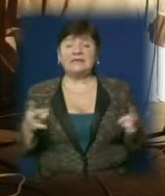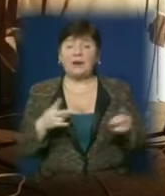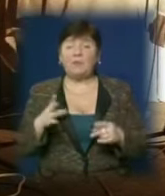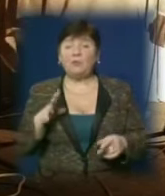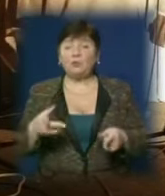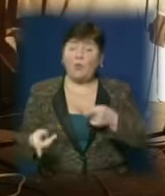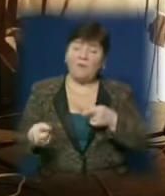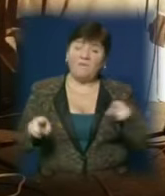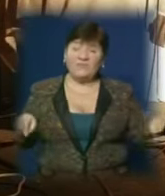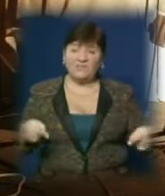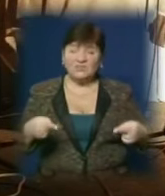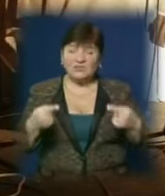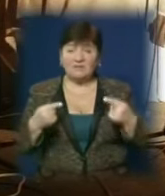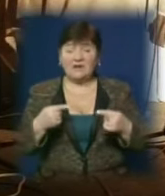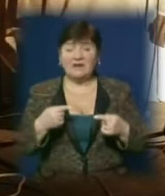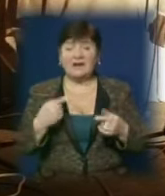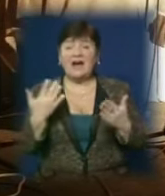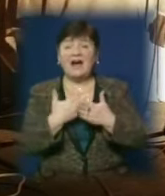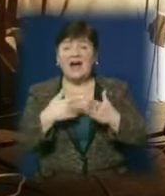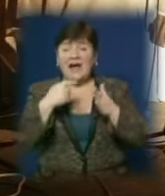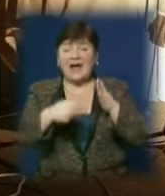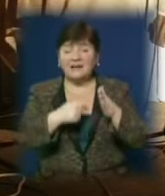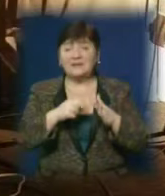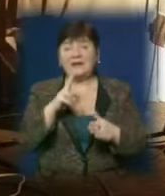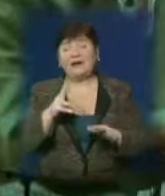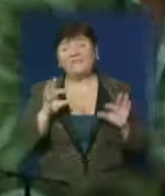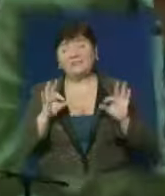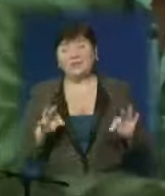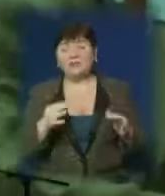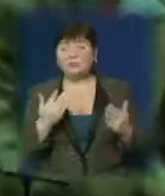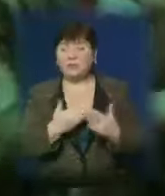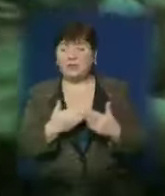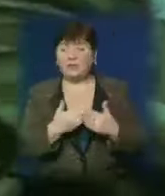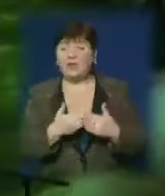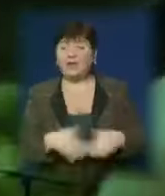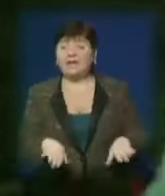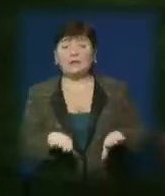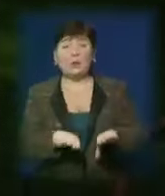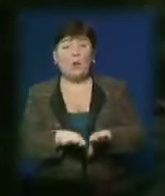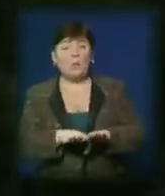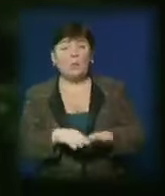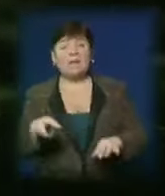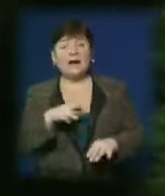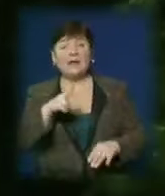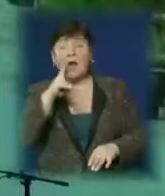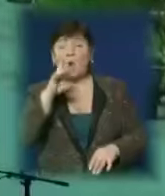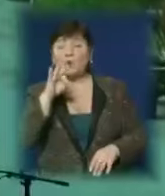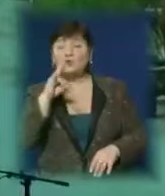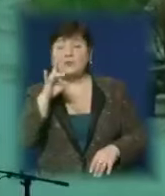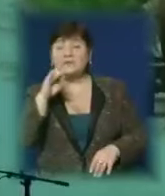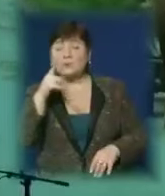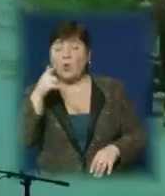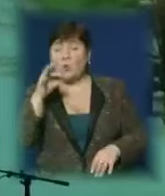висполнювати ці кадри і так далі. В общем, все, як в настоящее кіно. Аллюзія на видатну новелу Михайла Коцубинського «Едельвейсу»